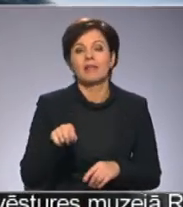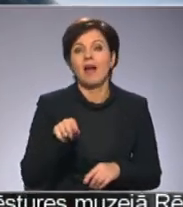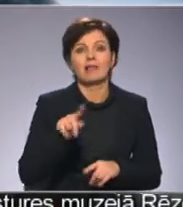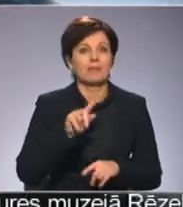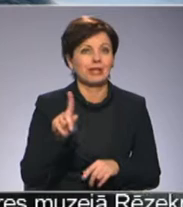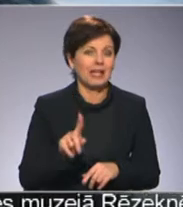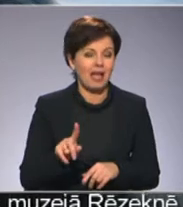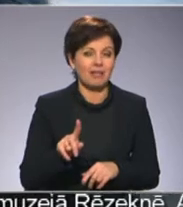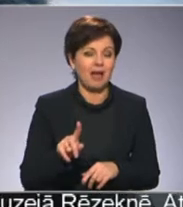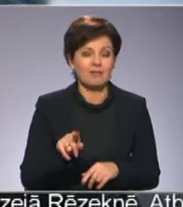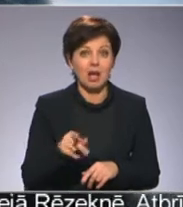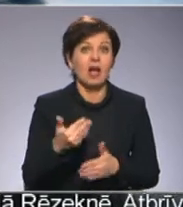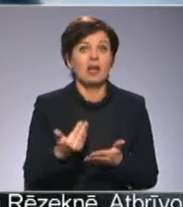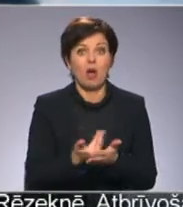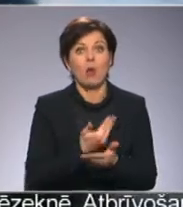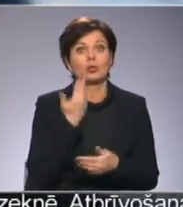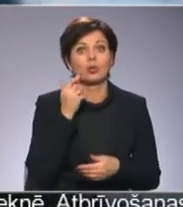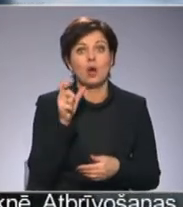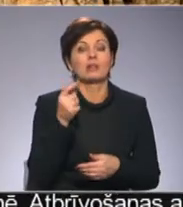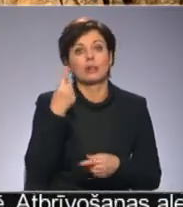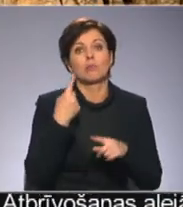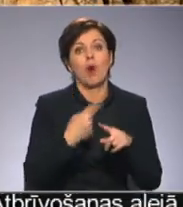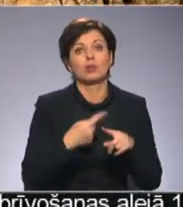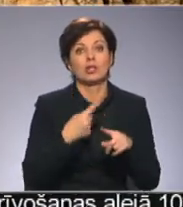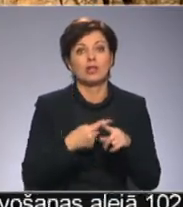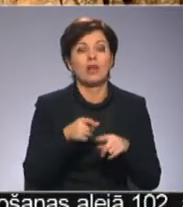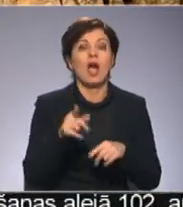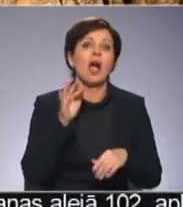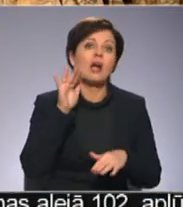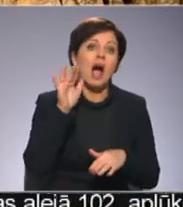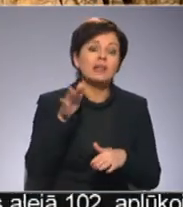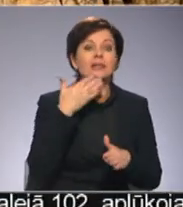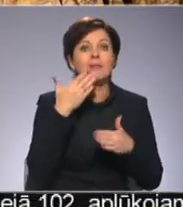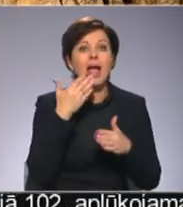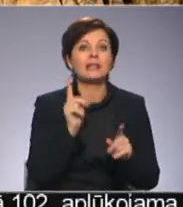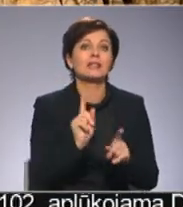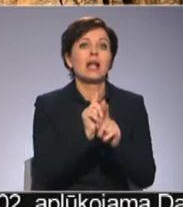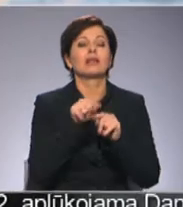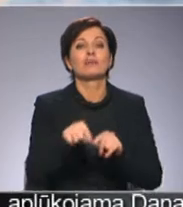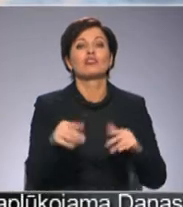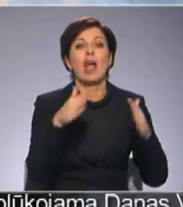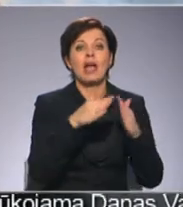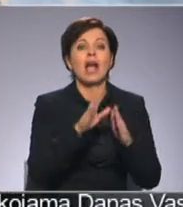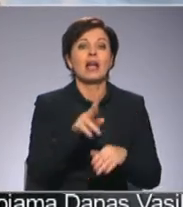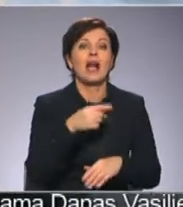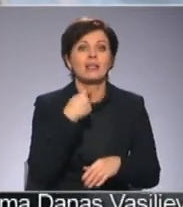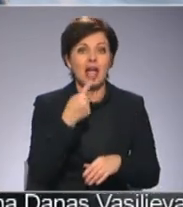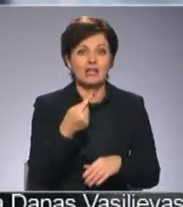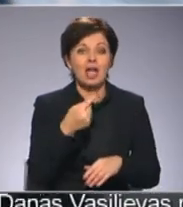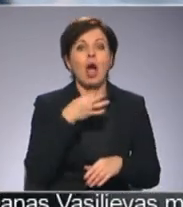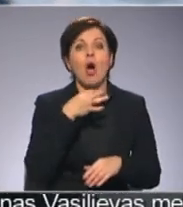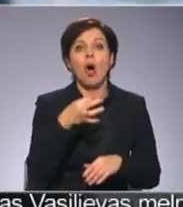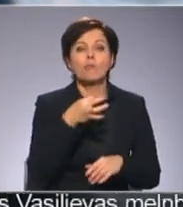neigu. Jaunas nosaukums, es domāju, tas pozitīvi ietekmēs. Un ja jūs kādreiz meģināsiet cerunāt randiņu pie šīs ēkas, kā jūs teiksiet, tiekamies pie